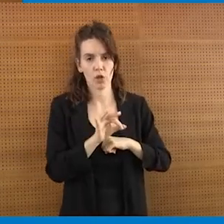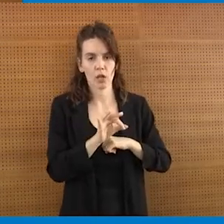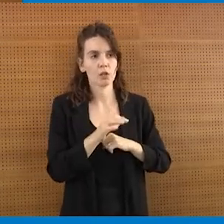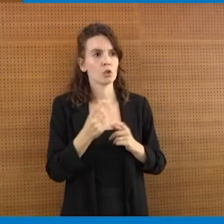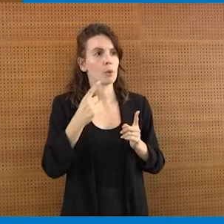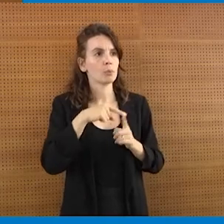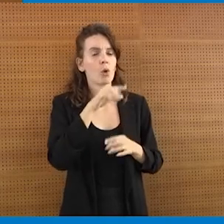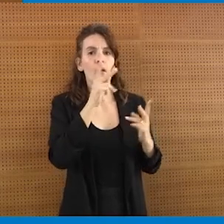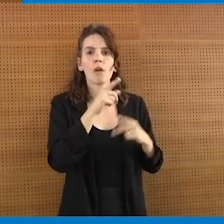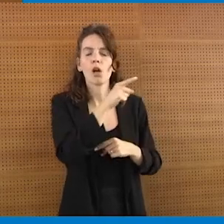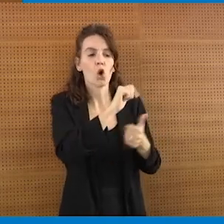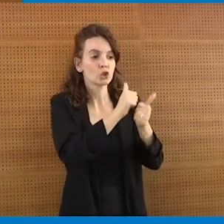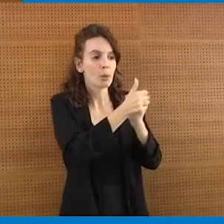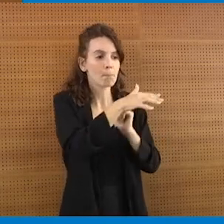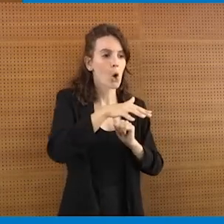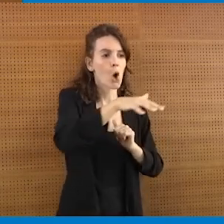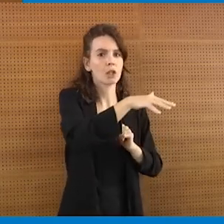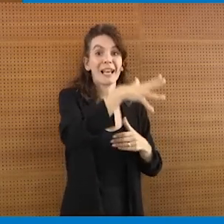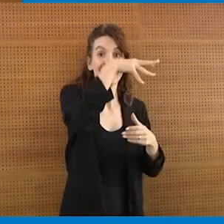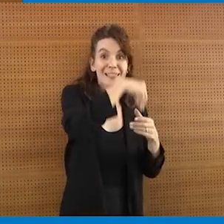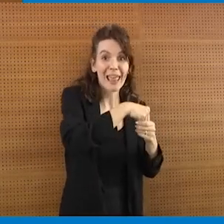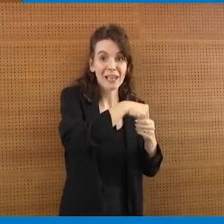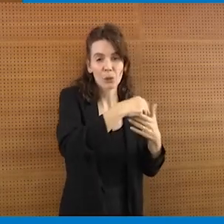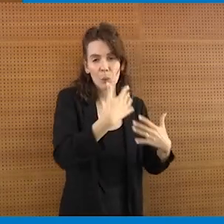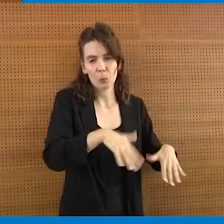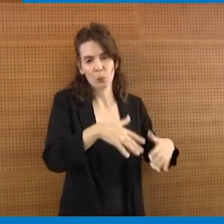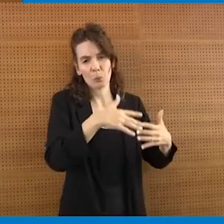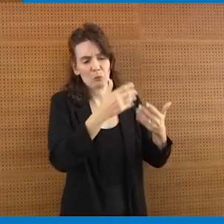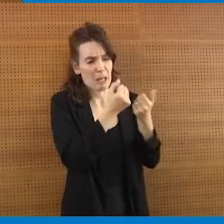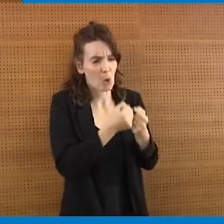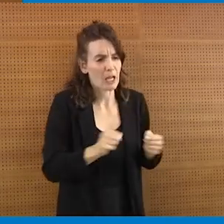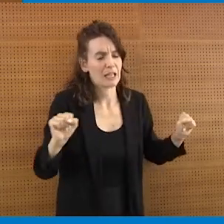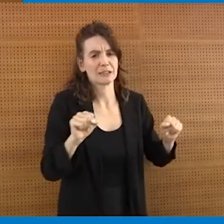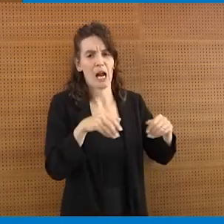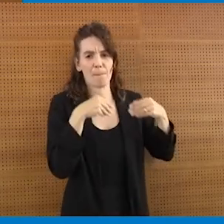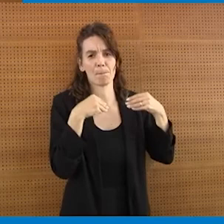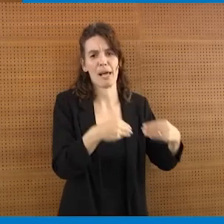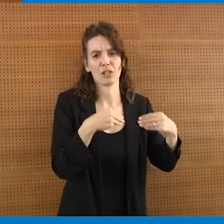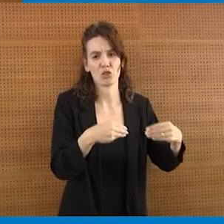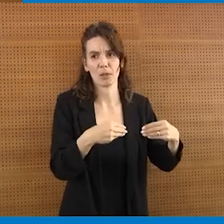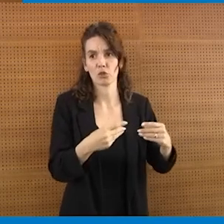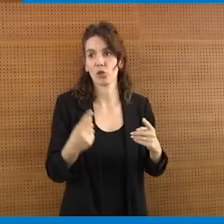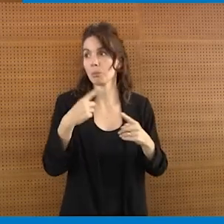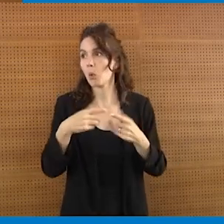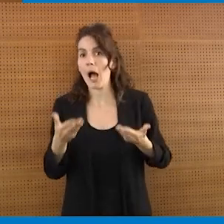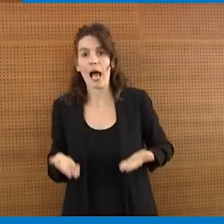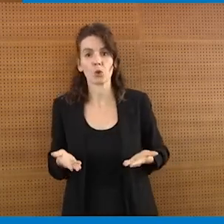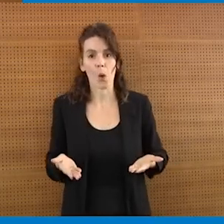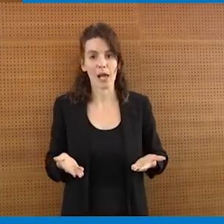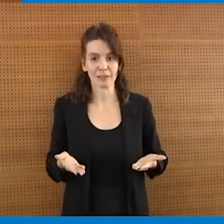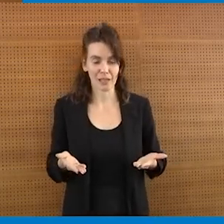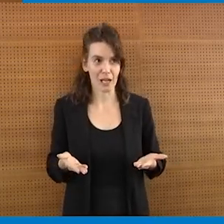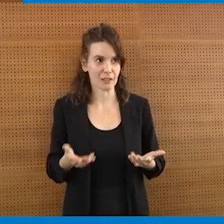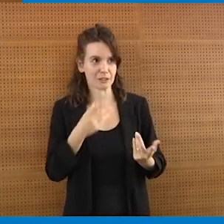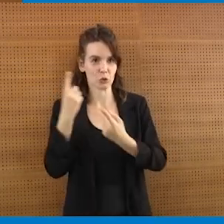oggi un giacimento di partecipazione di democrazia. Mi sarà concesso un passaggio perché credo che l'attualità di questi giorni lo chieda proprio